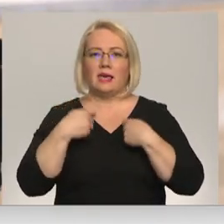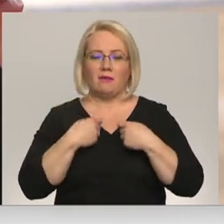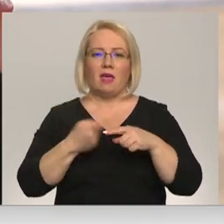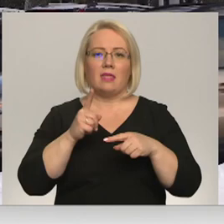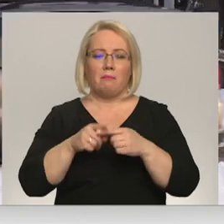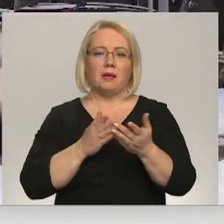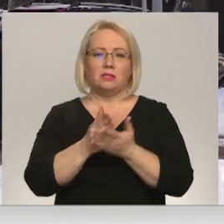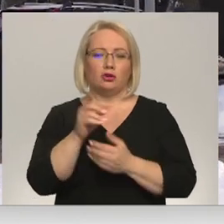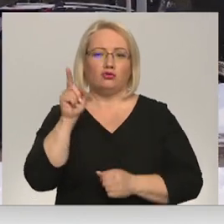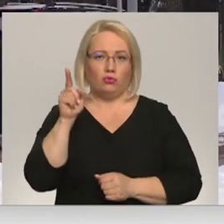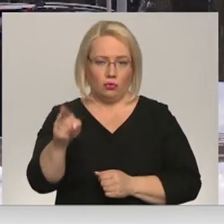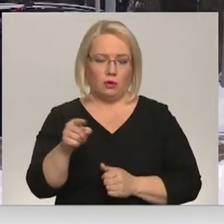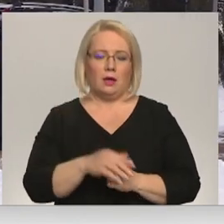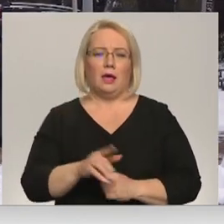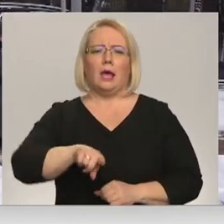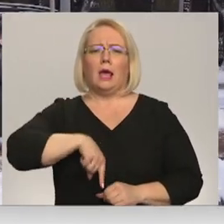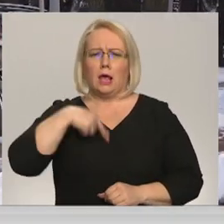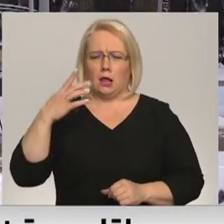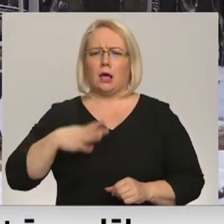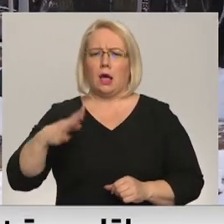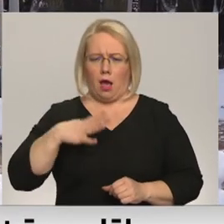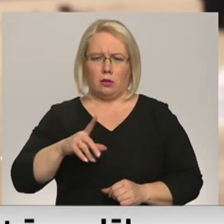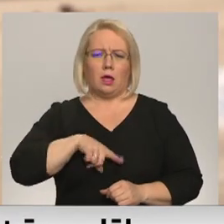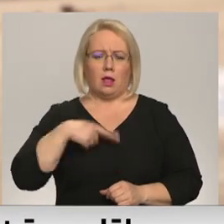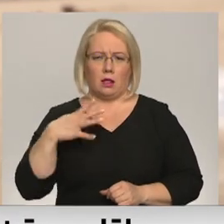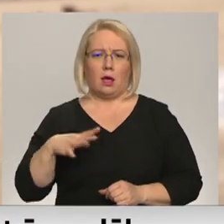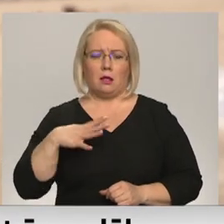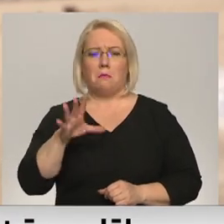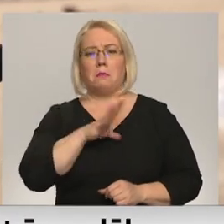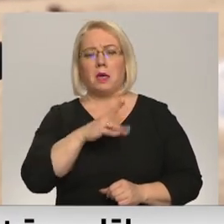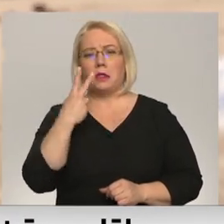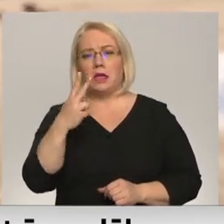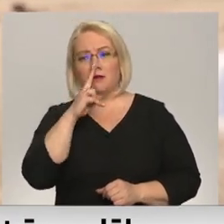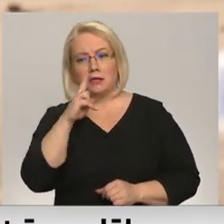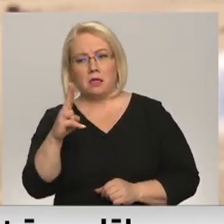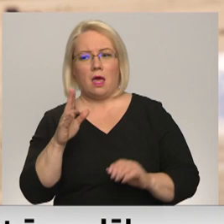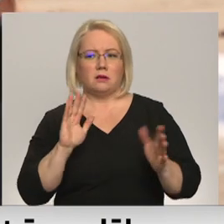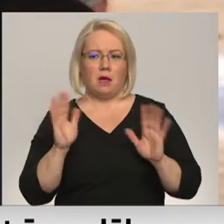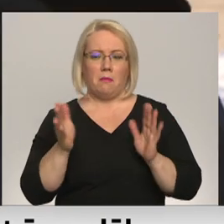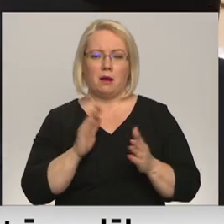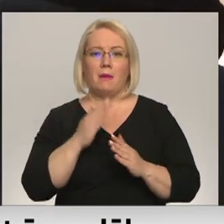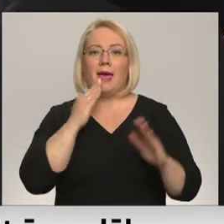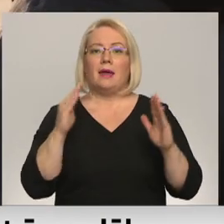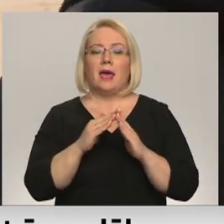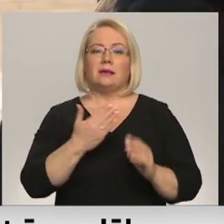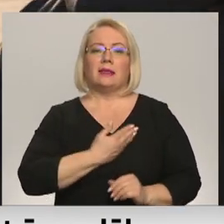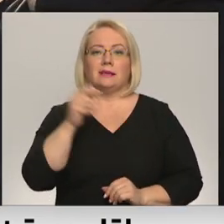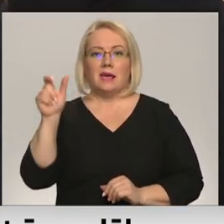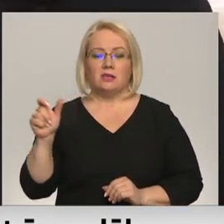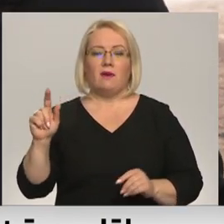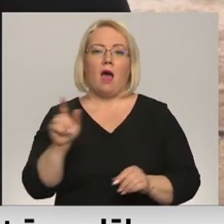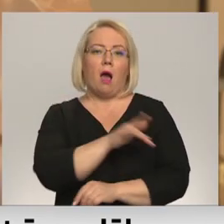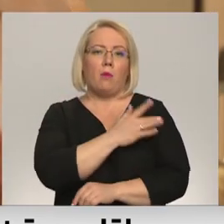iešu šeit. Nu, ilgi, ilgi gaida, jā. Nu, divas nedēļas apmēram, jā. Rēzeknes iedzīvotāju